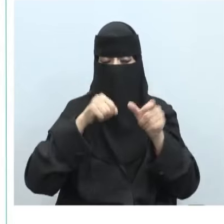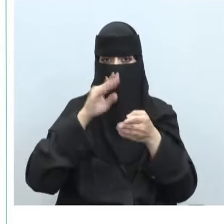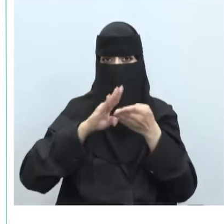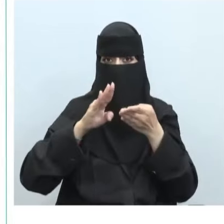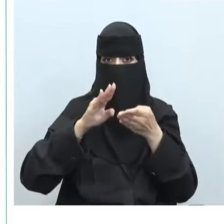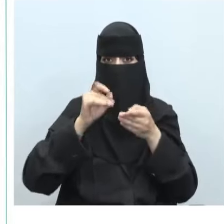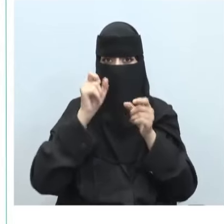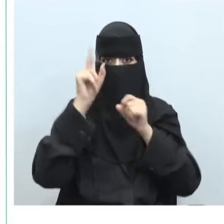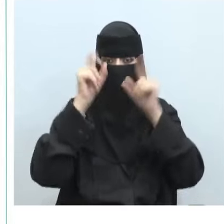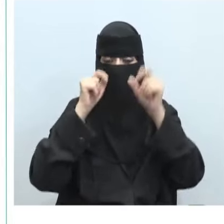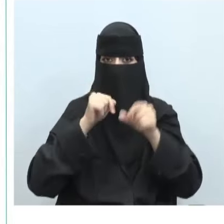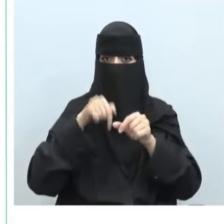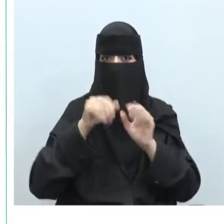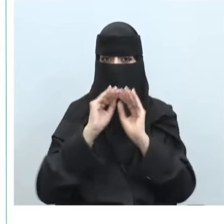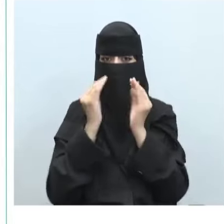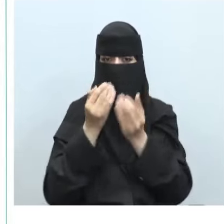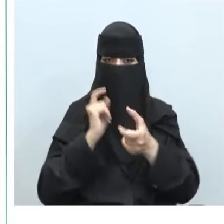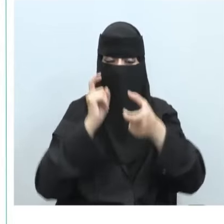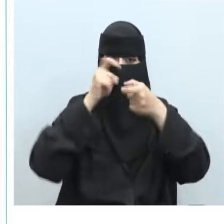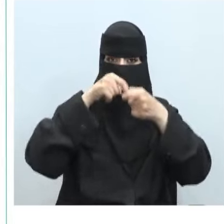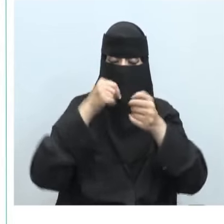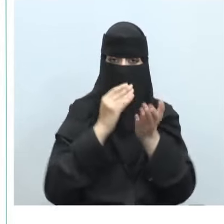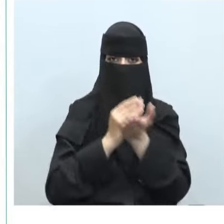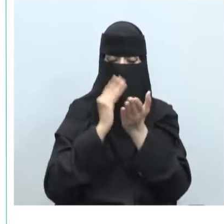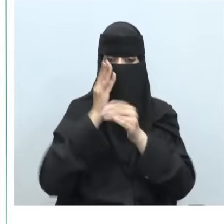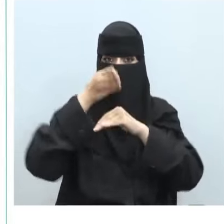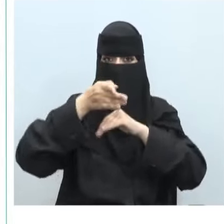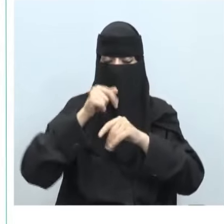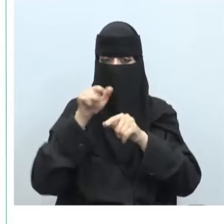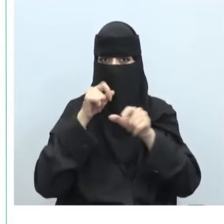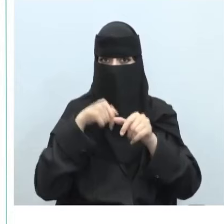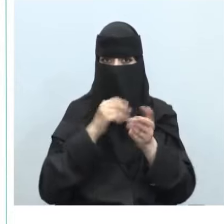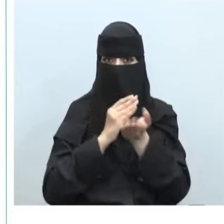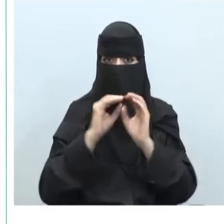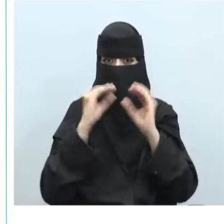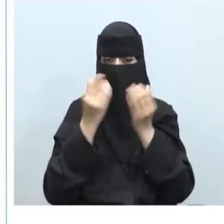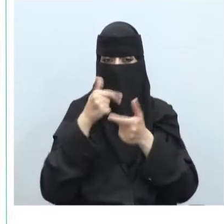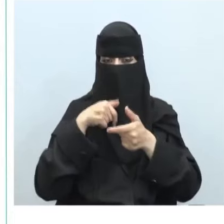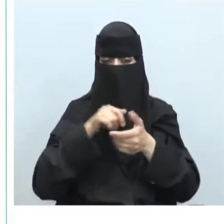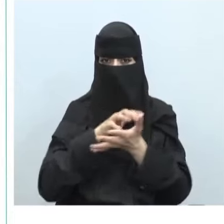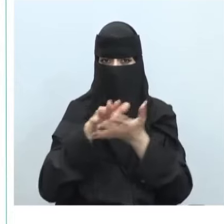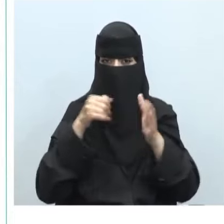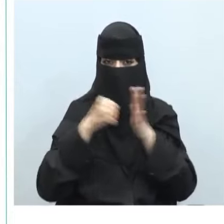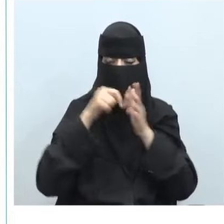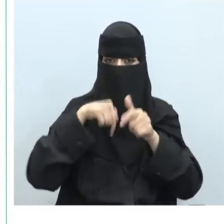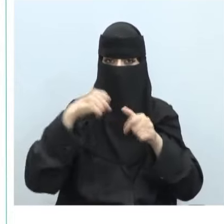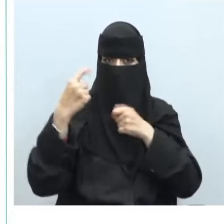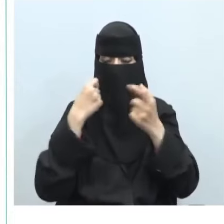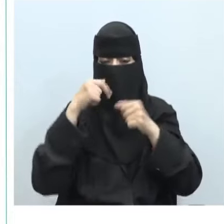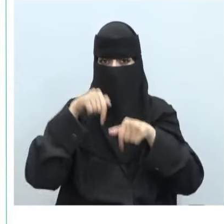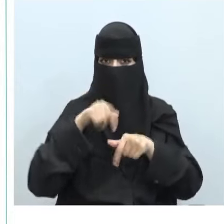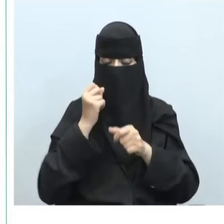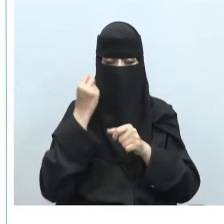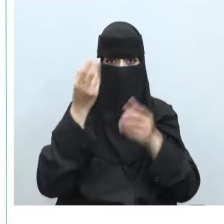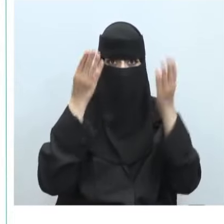مثل إدارة الوصول، هويات الدخول والصلاحيات، إدارة حوادث وتهديدات الأمن السبراني، التوعية